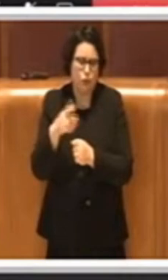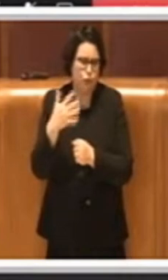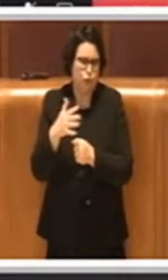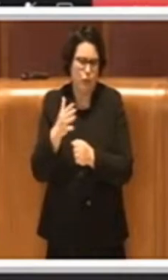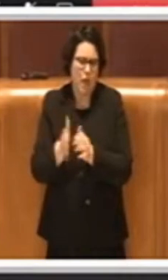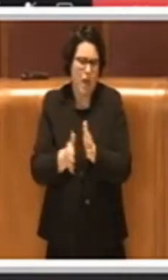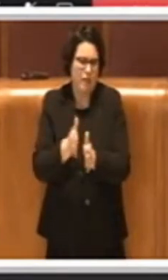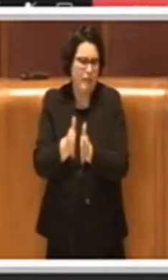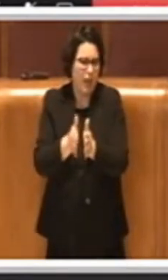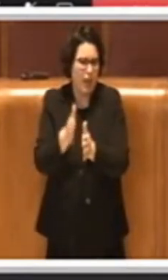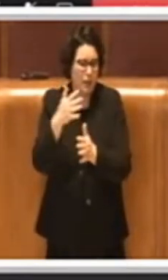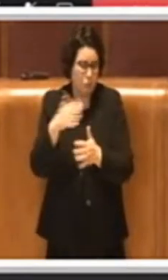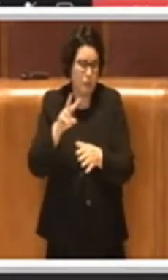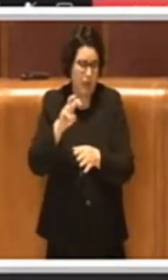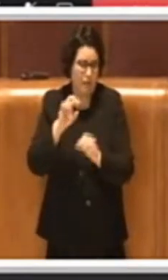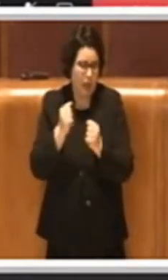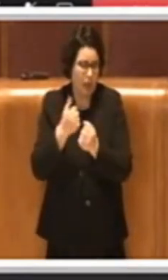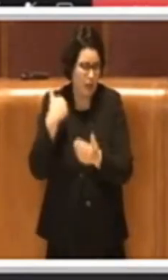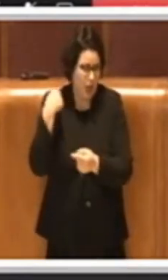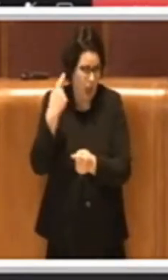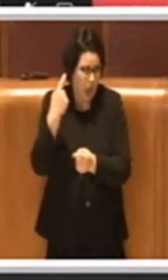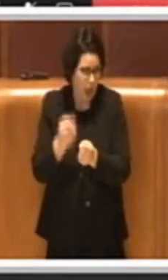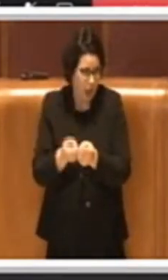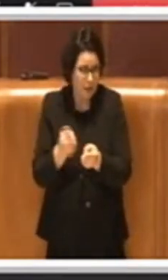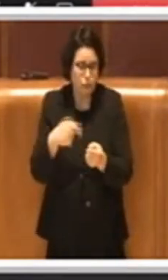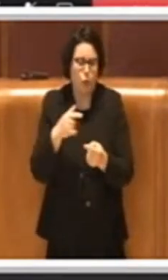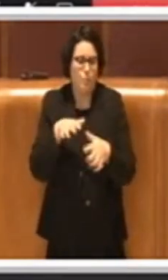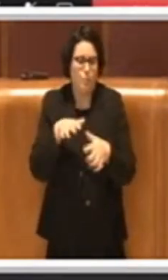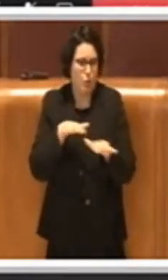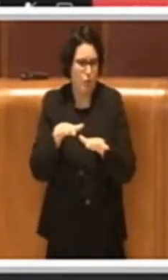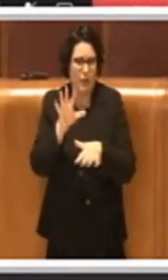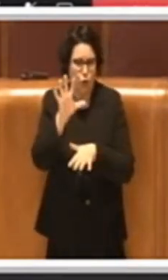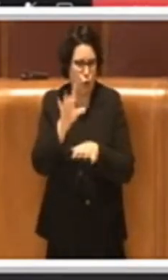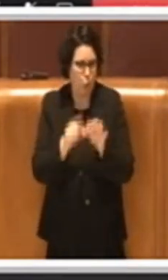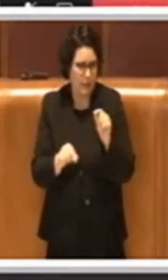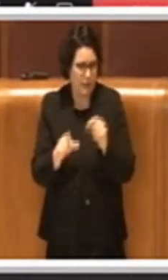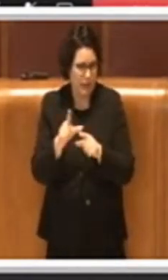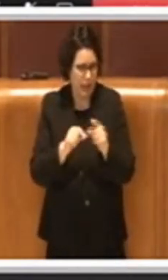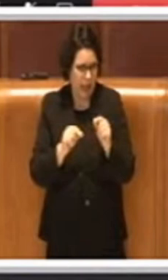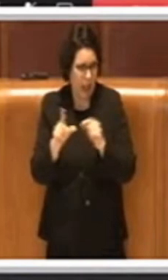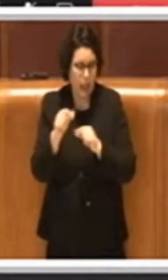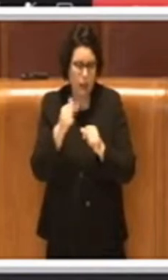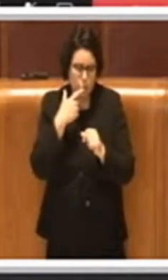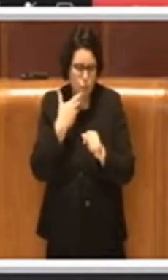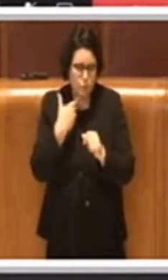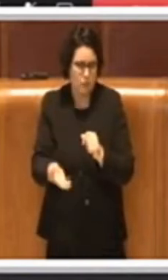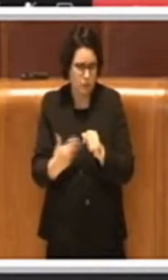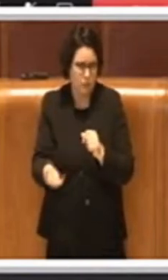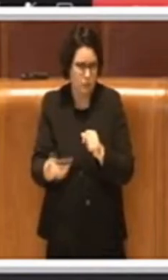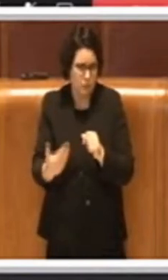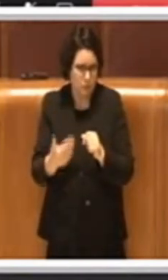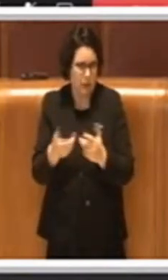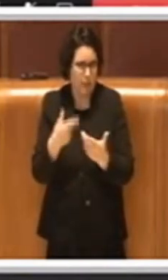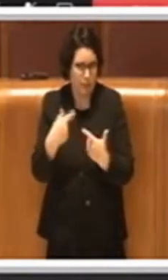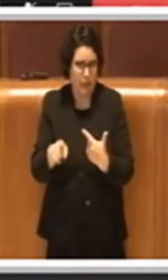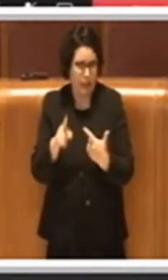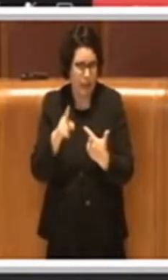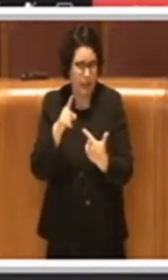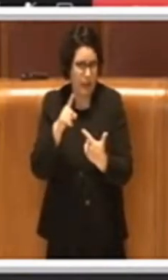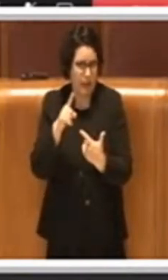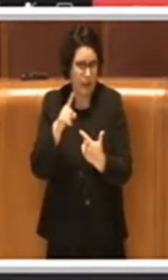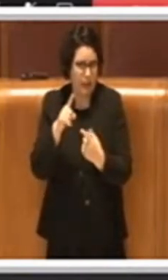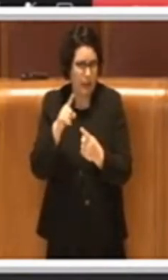20 anni. Noi come Movimento 5 Stelle chiaramente stiamo premendo l'acceleratore proprio per cercare di arrivare